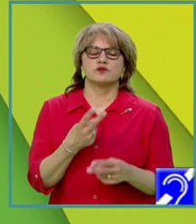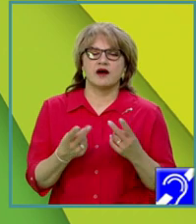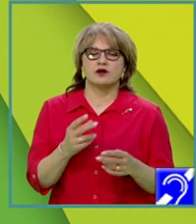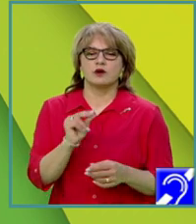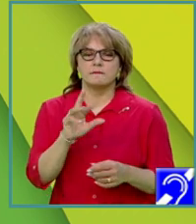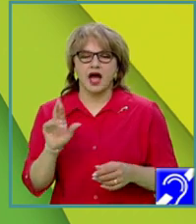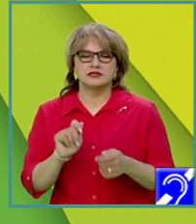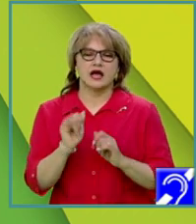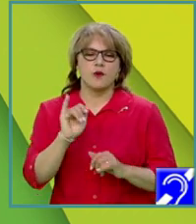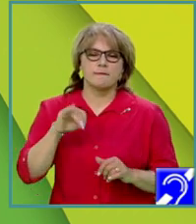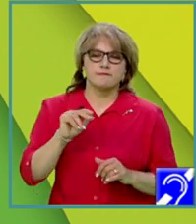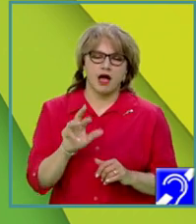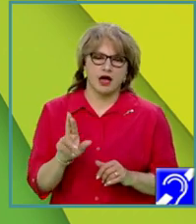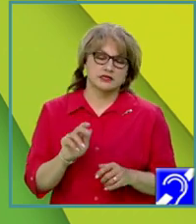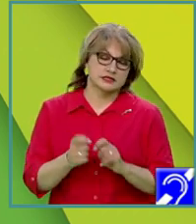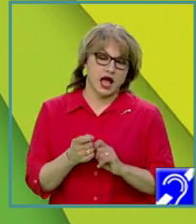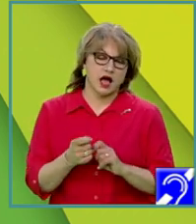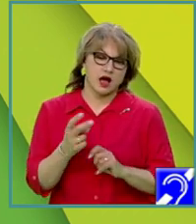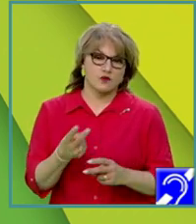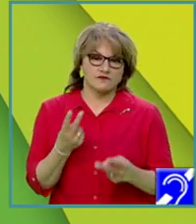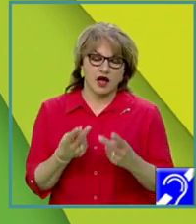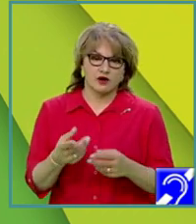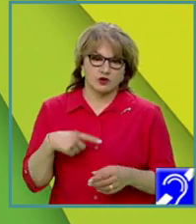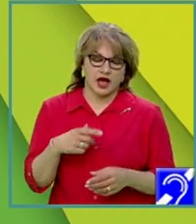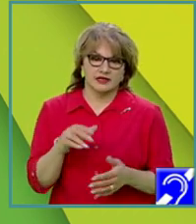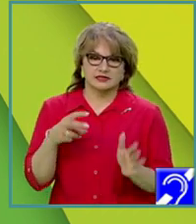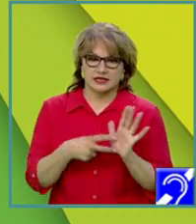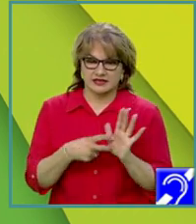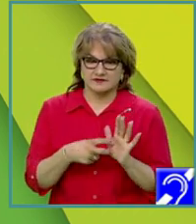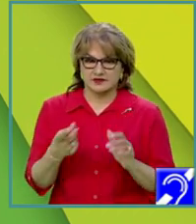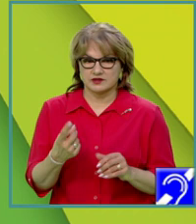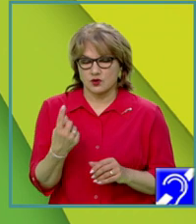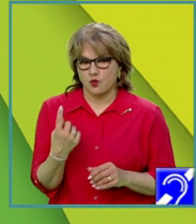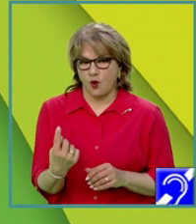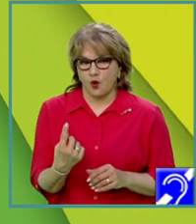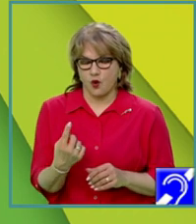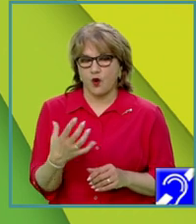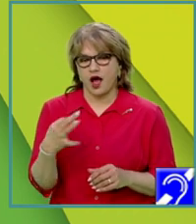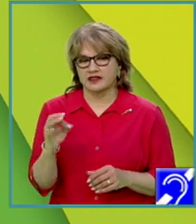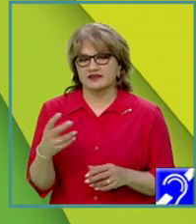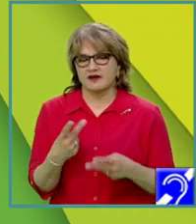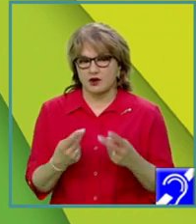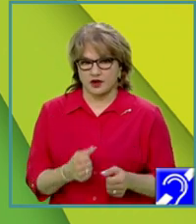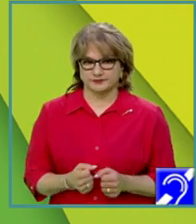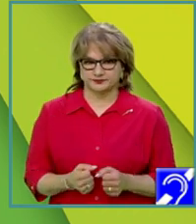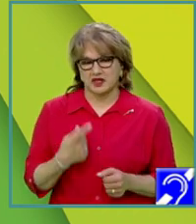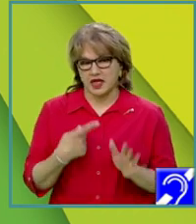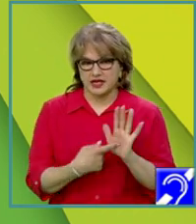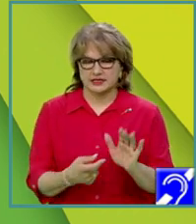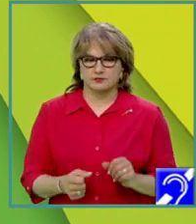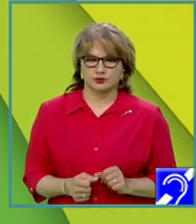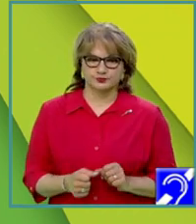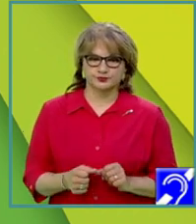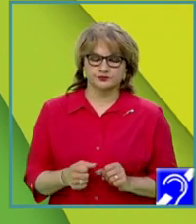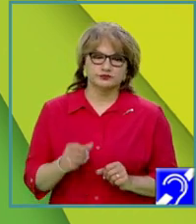valori impare? Sau valori care se divid sau sunt divizibile cu o anumită, o altă valoare? De exemplu,